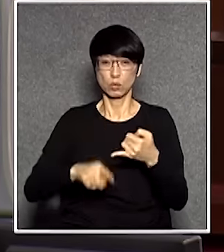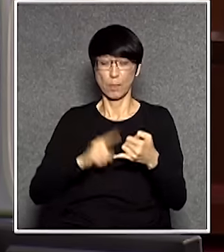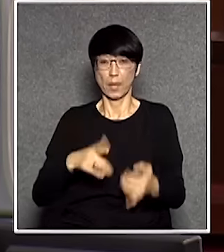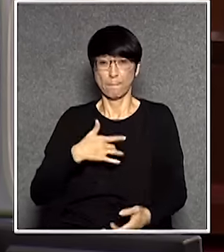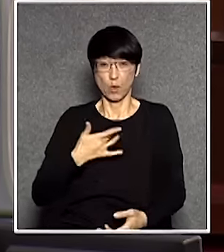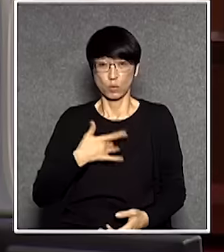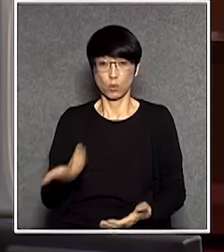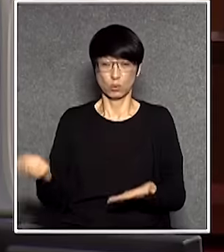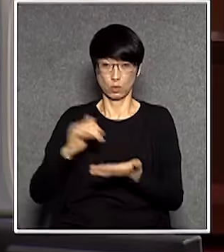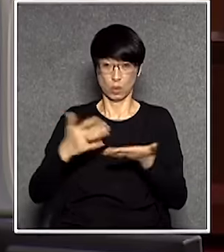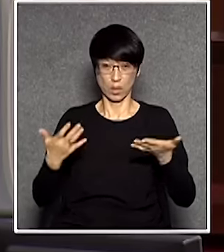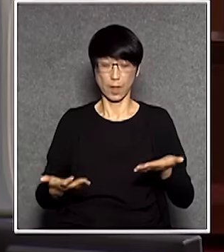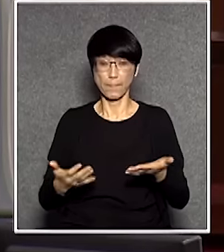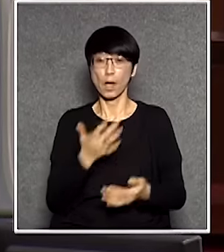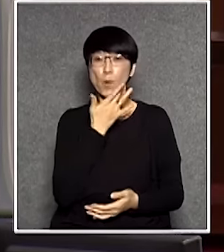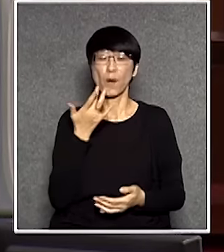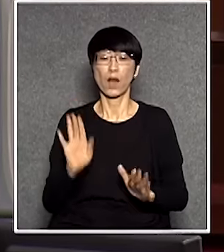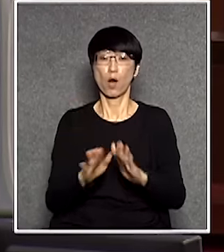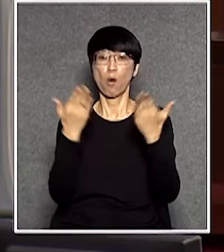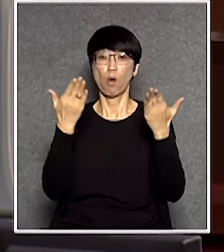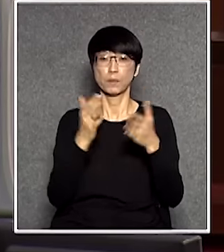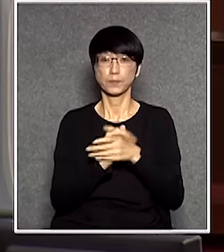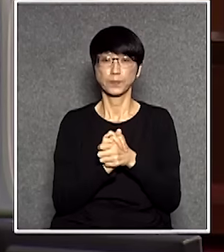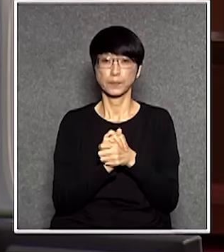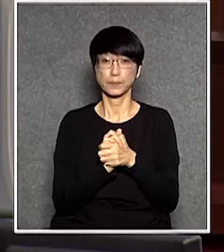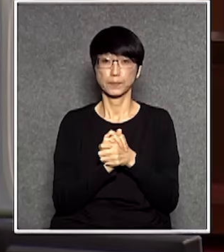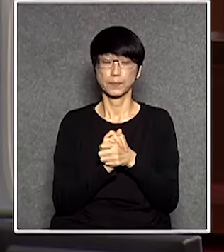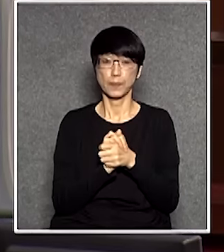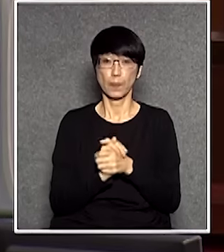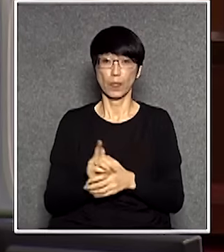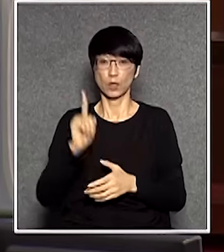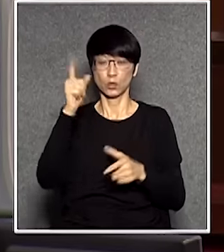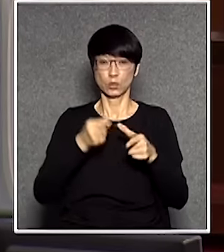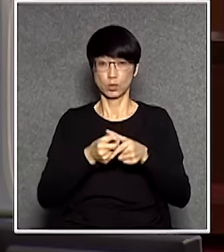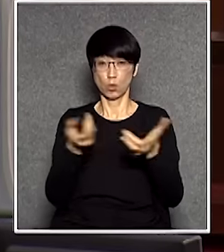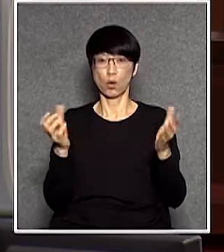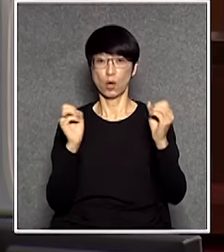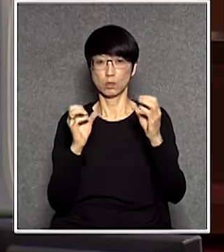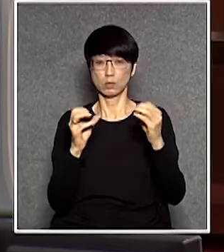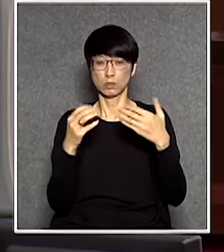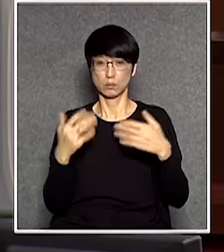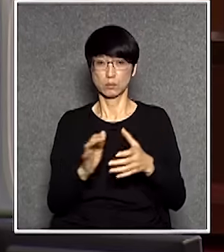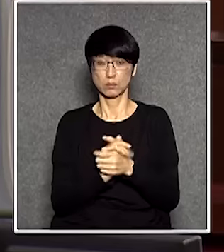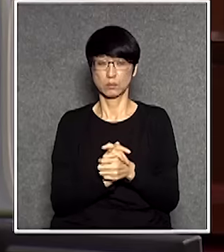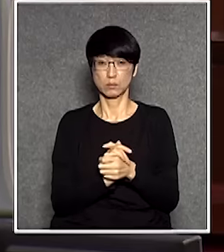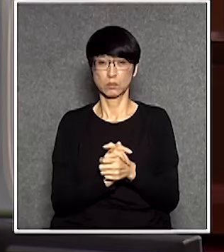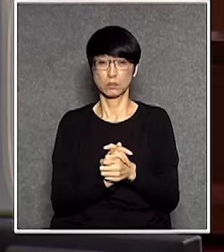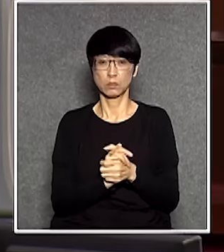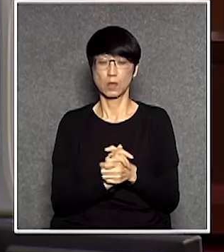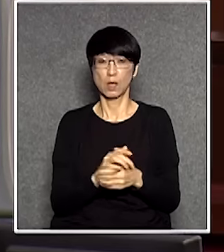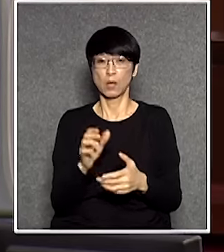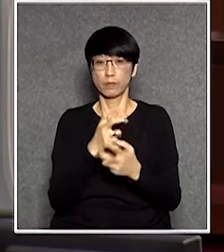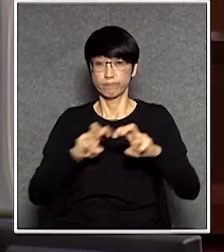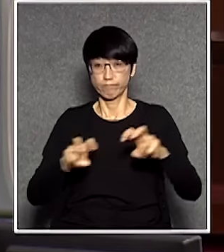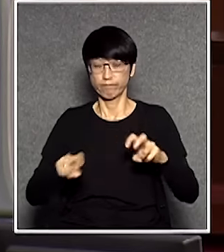為止都沒有辦法啟用在上一次的公開聆訊之後將委會出了一個報告,強烈譴責